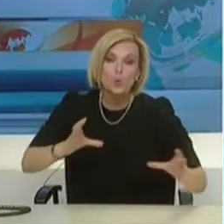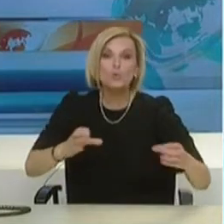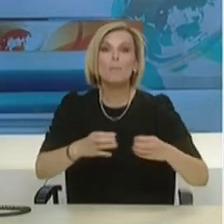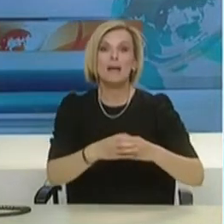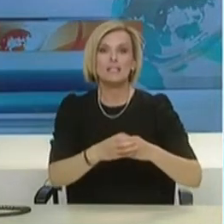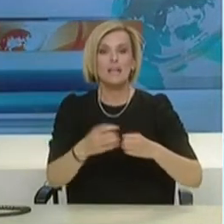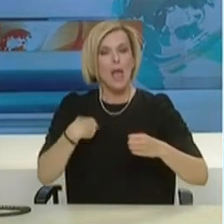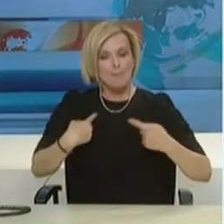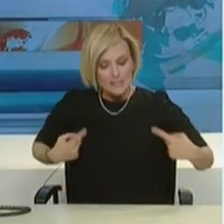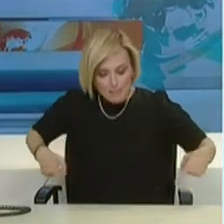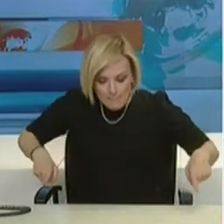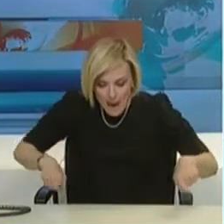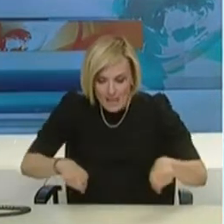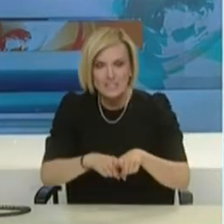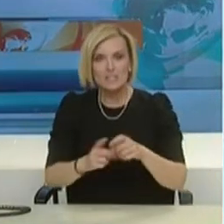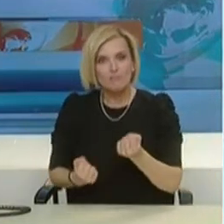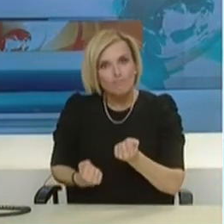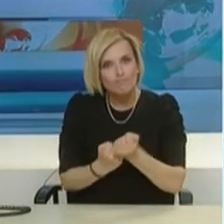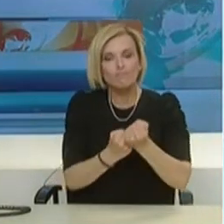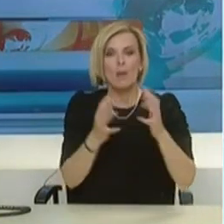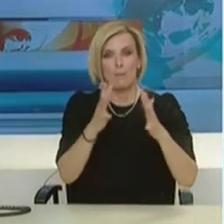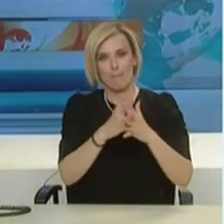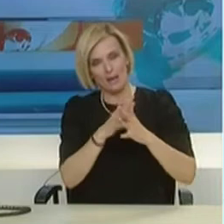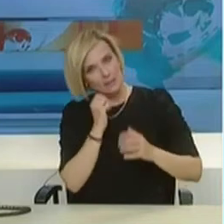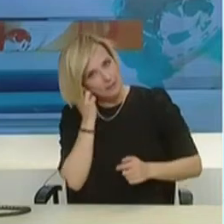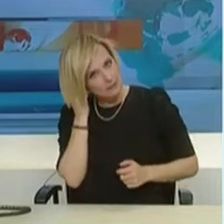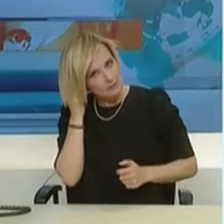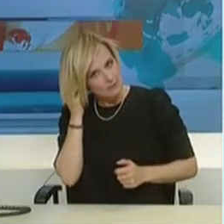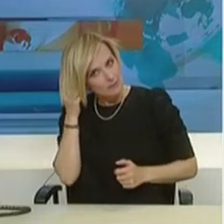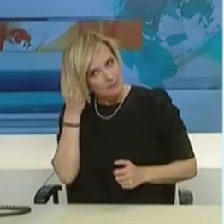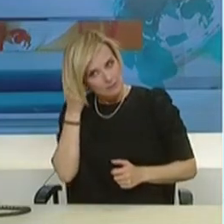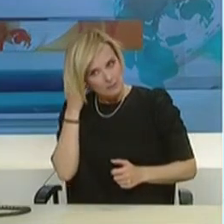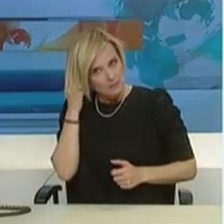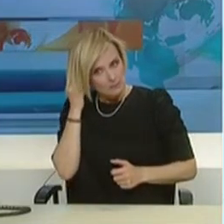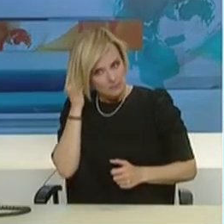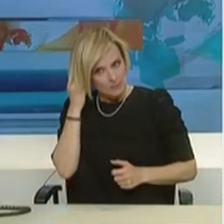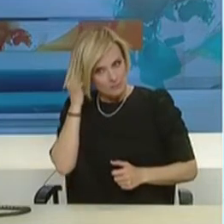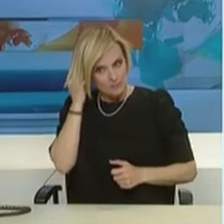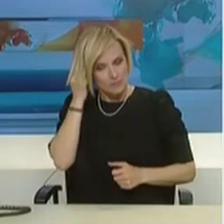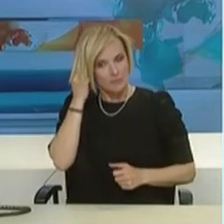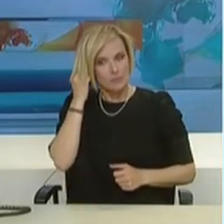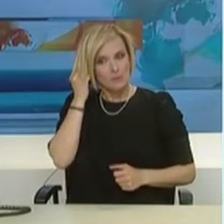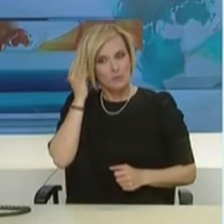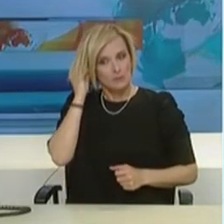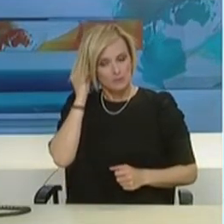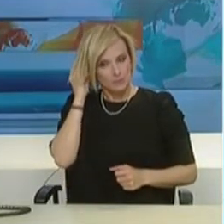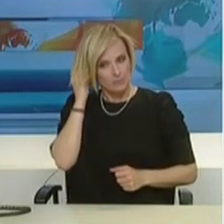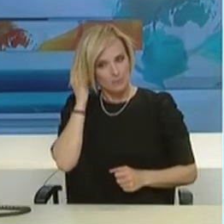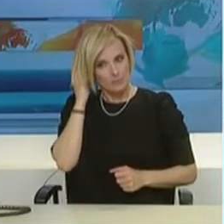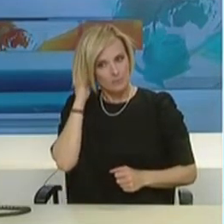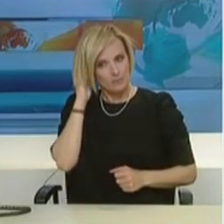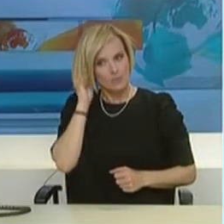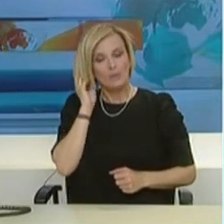δώσουμε μαζί αυτή τη μάχη με το βλέμμα στραμμένο στην επόμενη μέρα. Την επόμενη μέρα της πατρίδας μας, της ζωής μας,